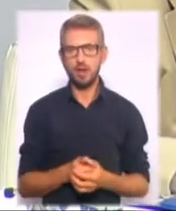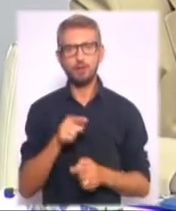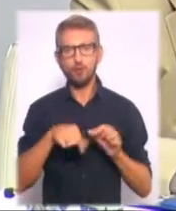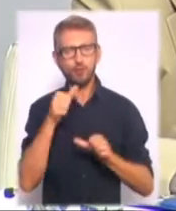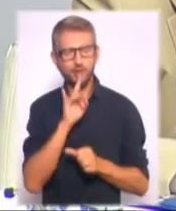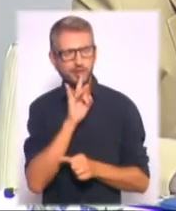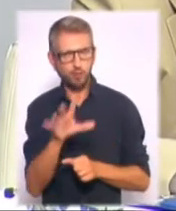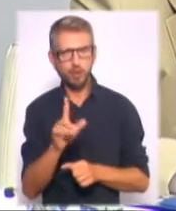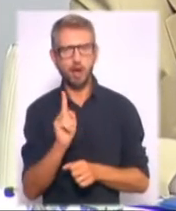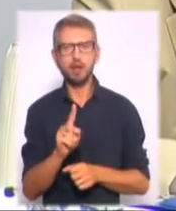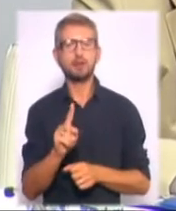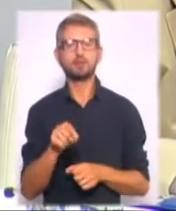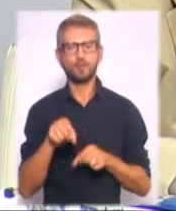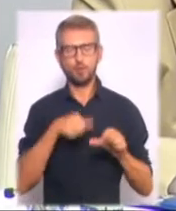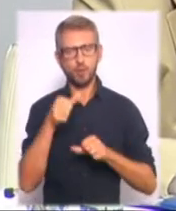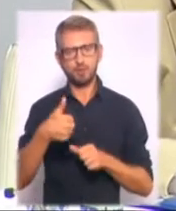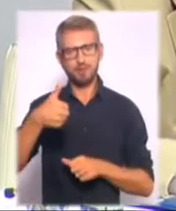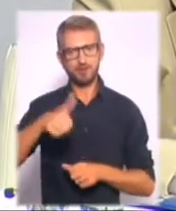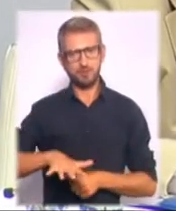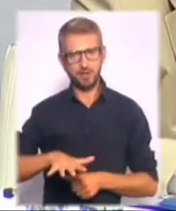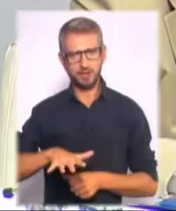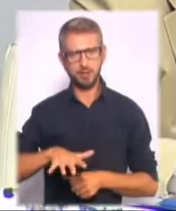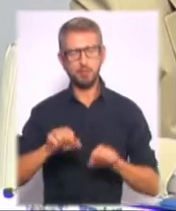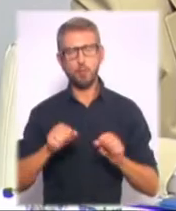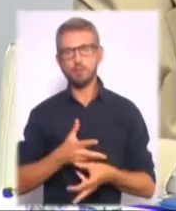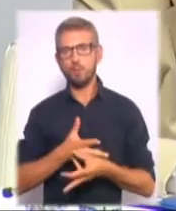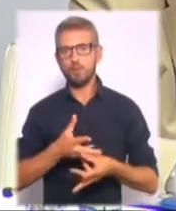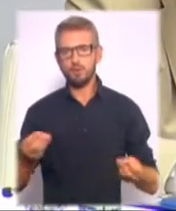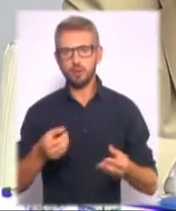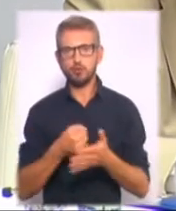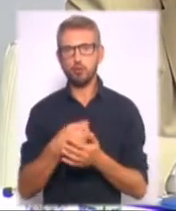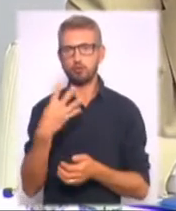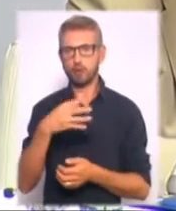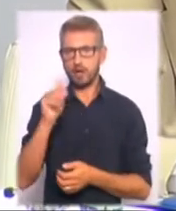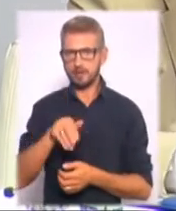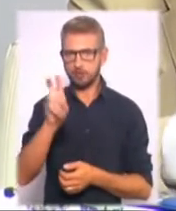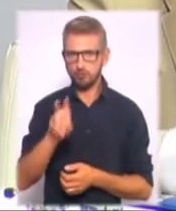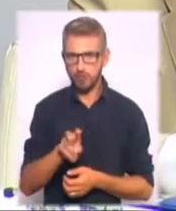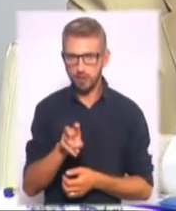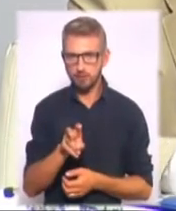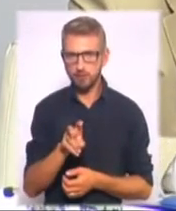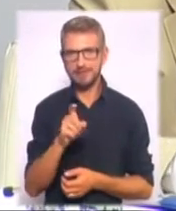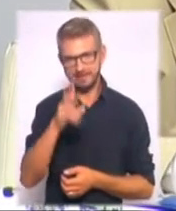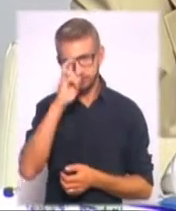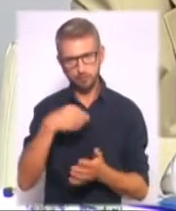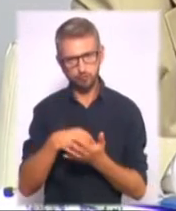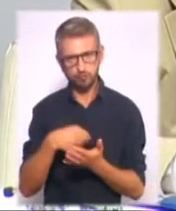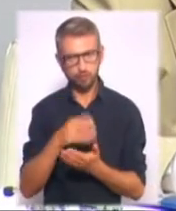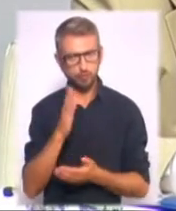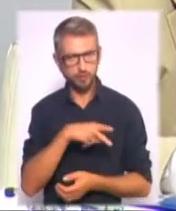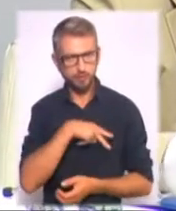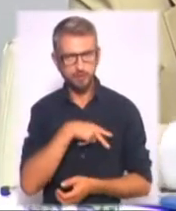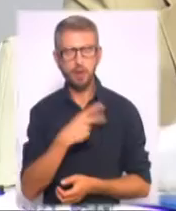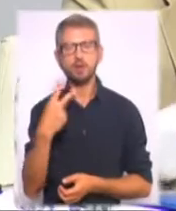зроблено, але за перше місце ми можемо виплатити з вами до 40 тисяч доларів США з державного бюджету, за